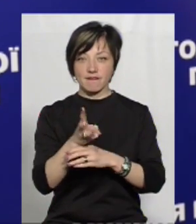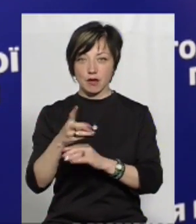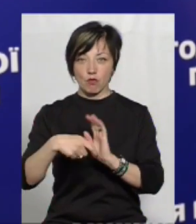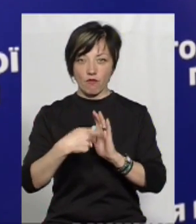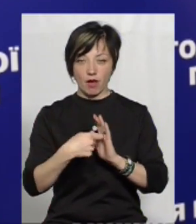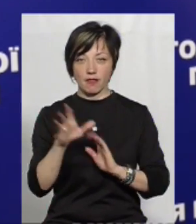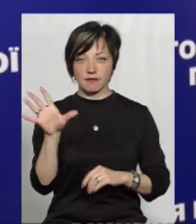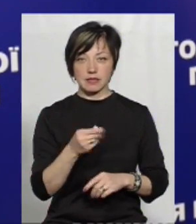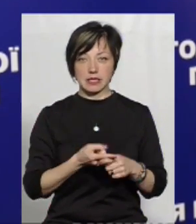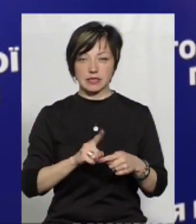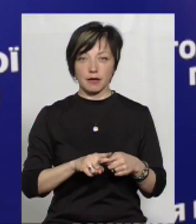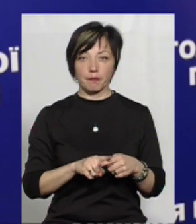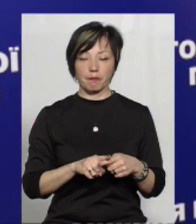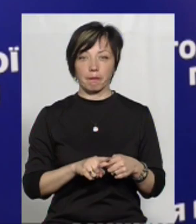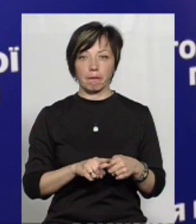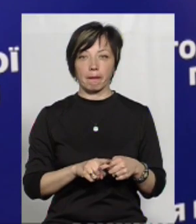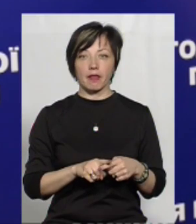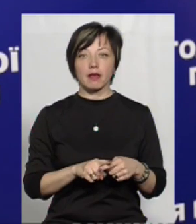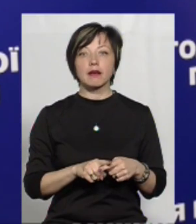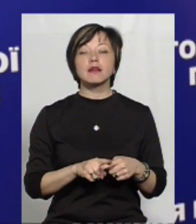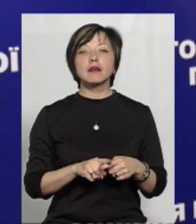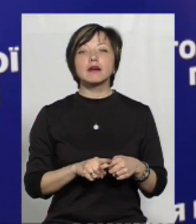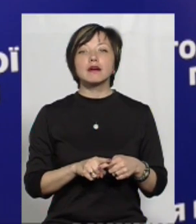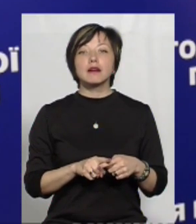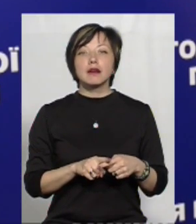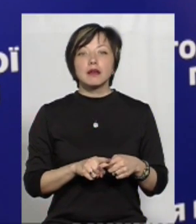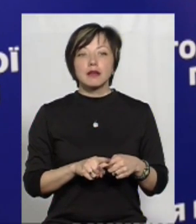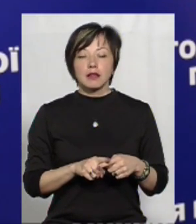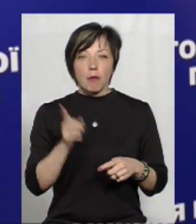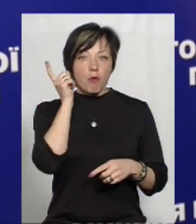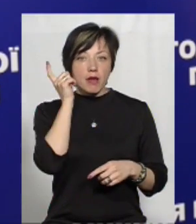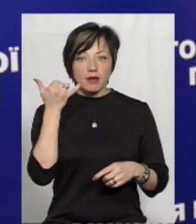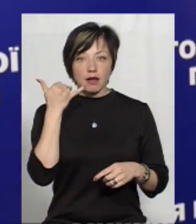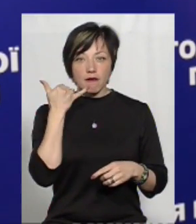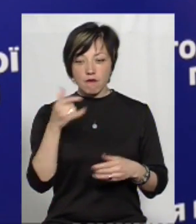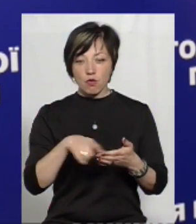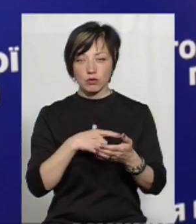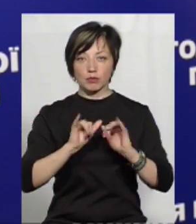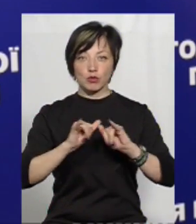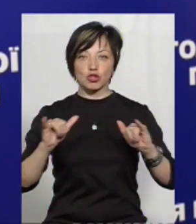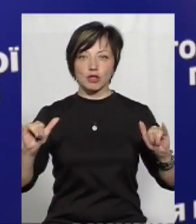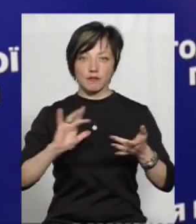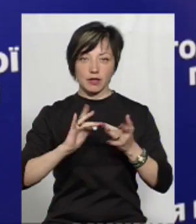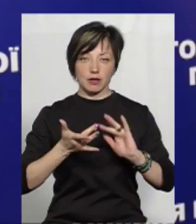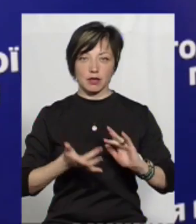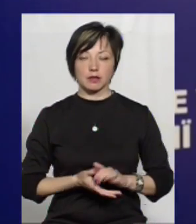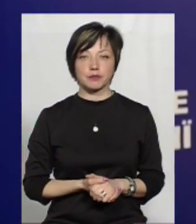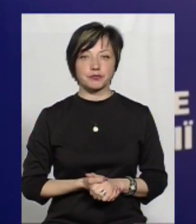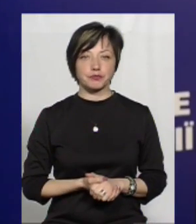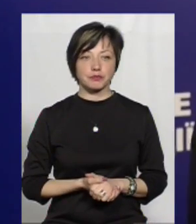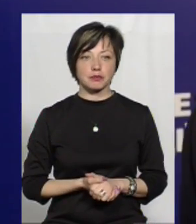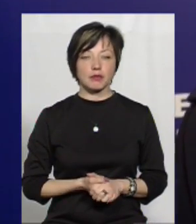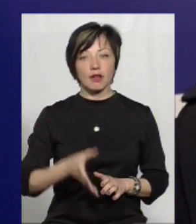все на відео, на мобільні телефони, потім поширювали його в соціальних мережах.